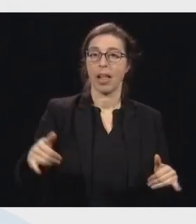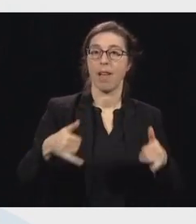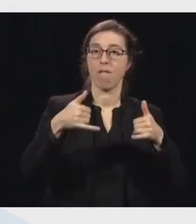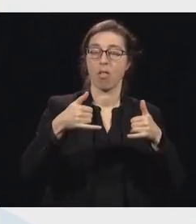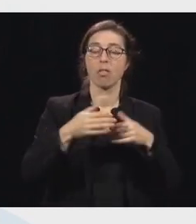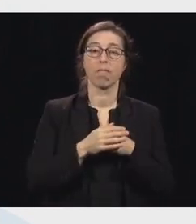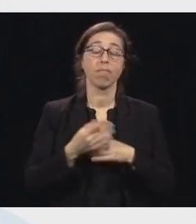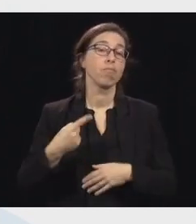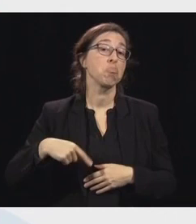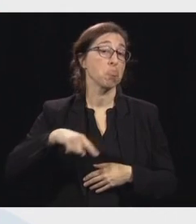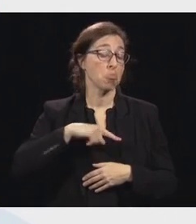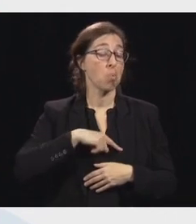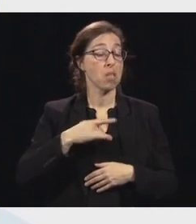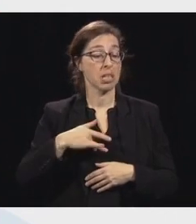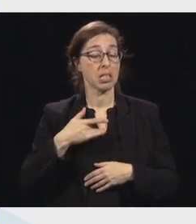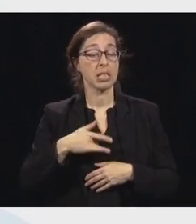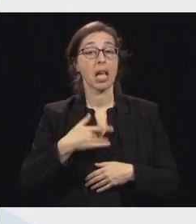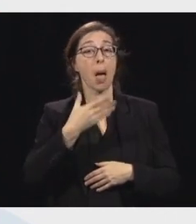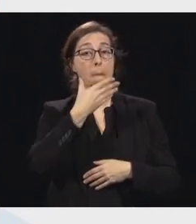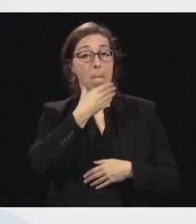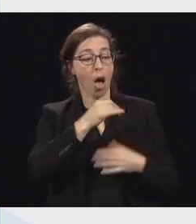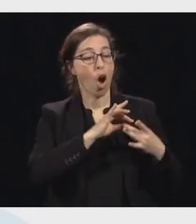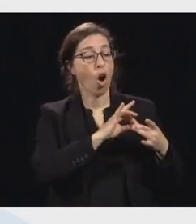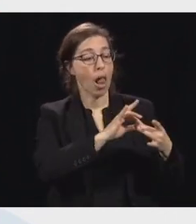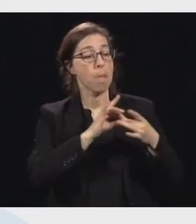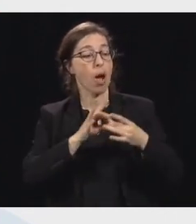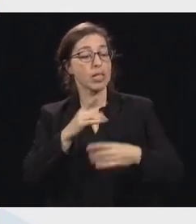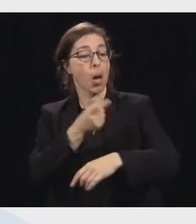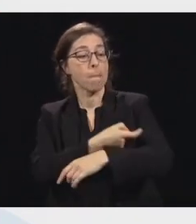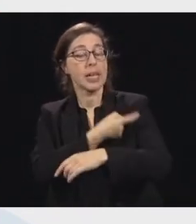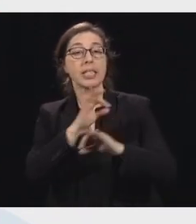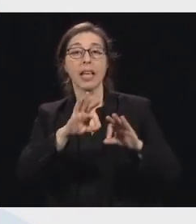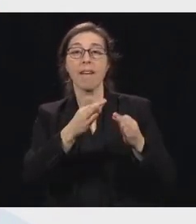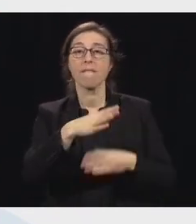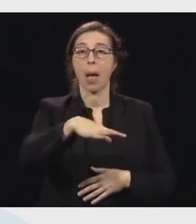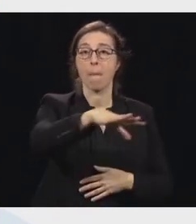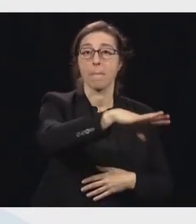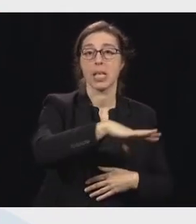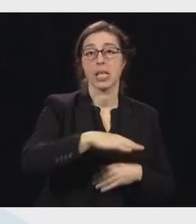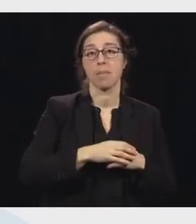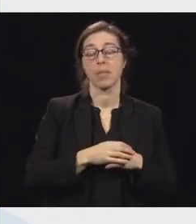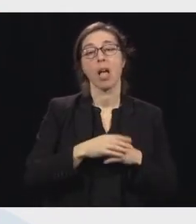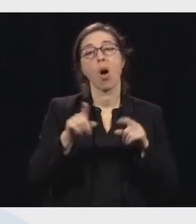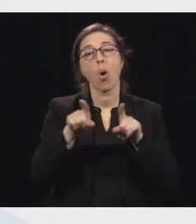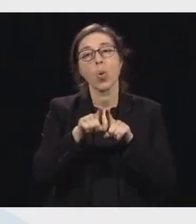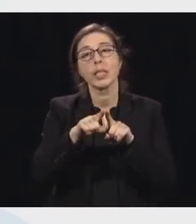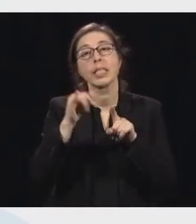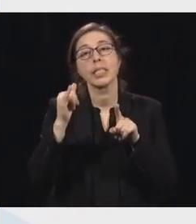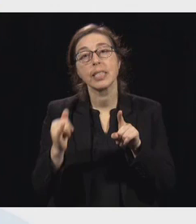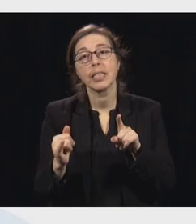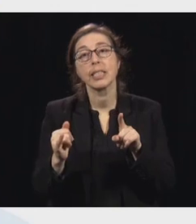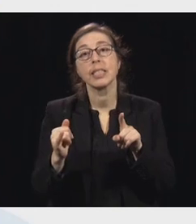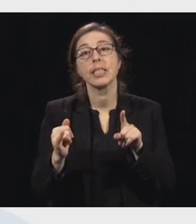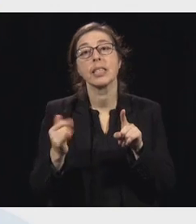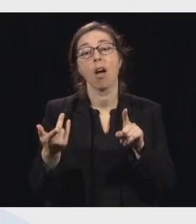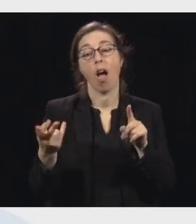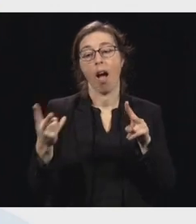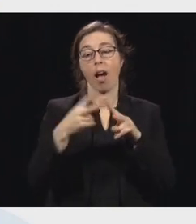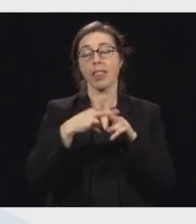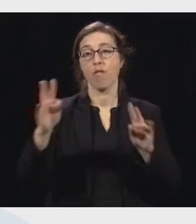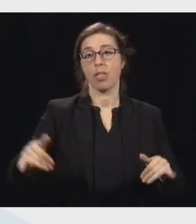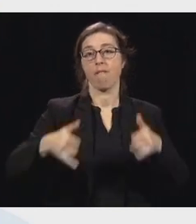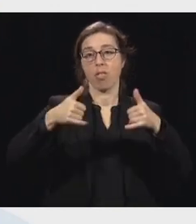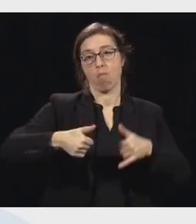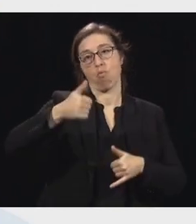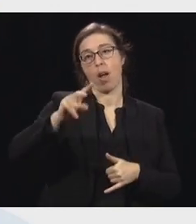collaboration chez tous les médecins de famille, là. Et puis, évidemment, c'est beaucoup plus rapide. Donc, tout ce que vous êtes capable de faire